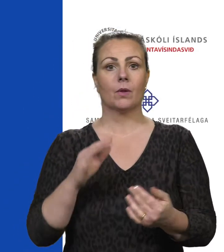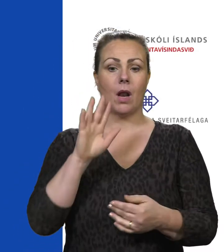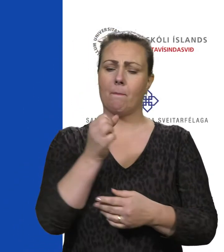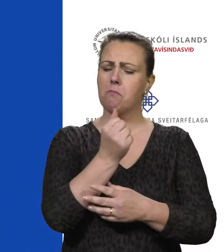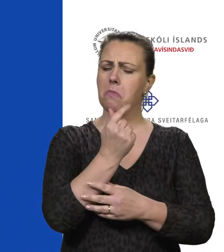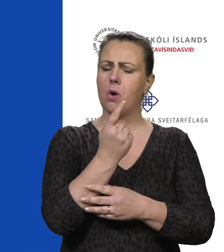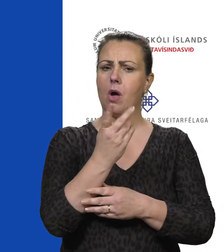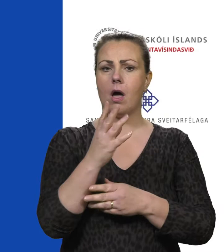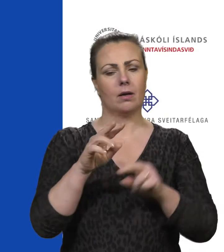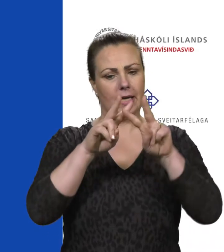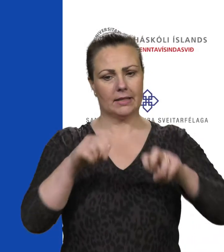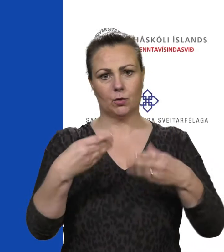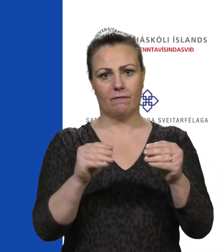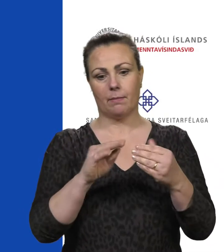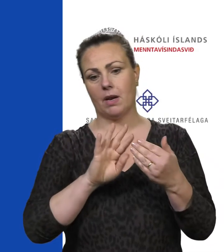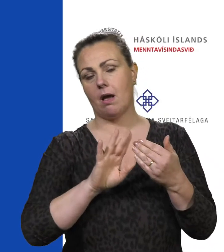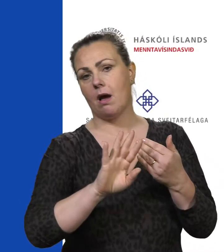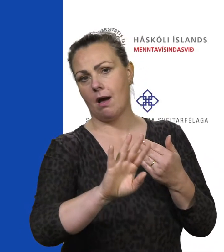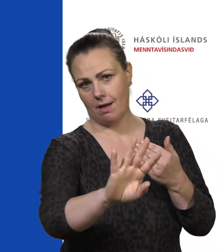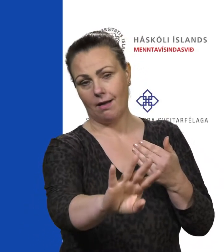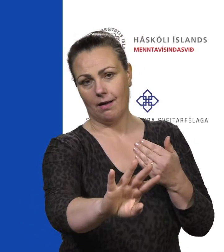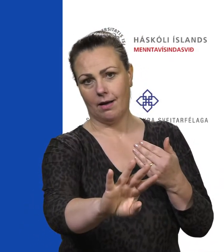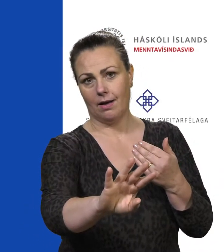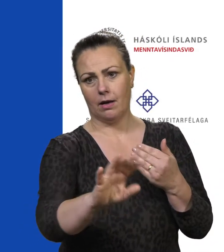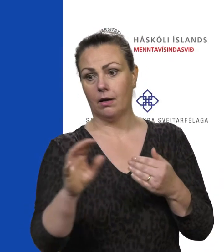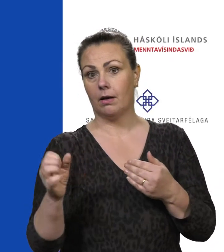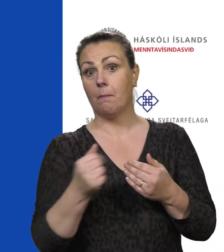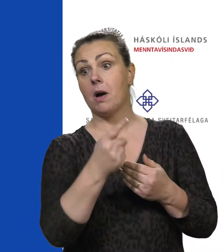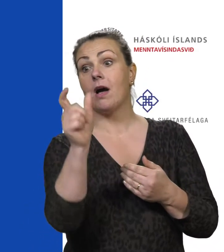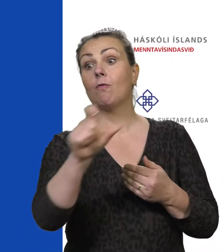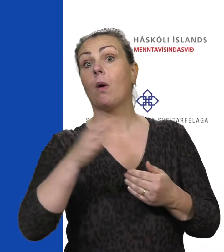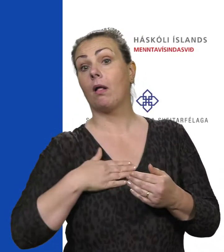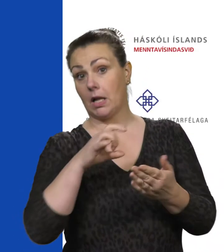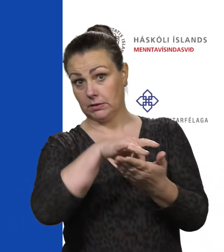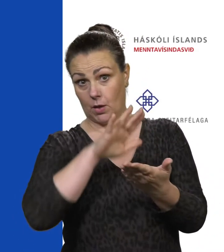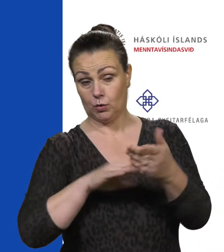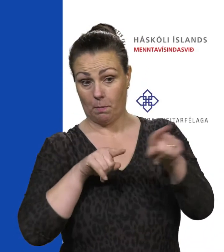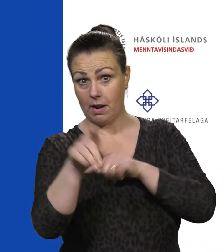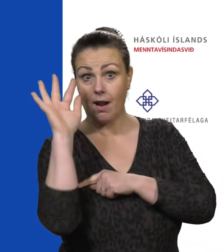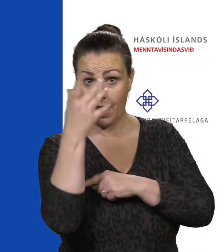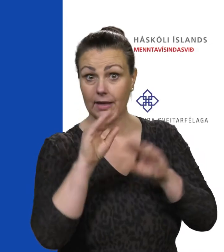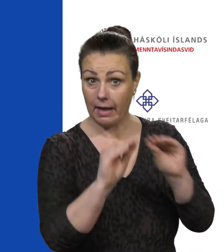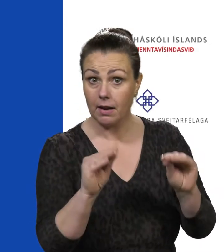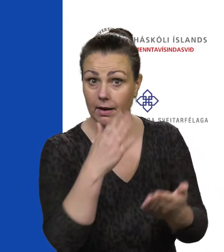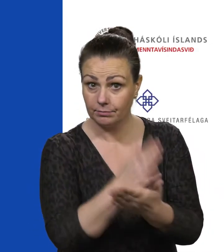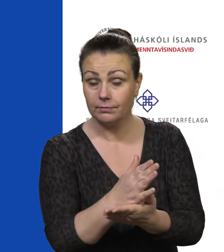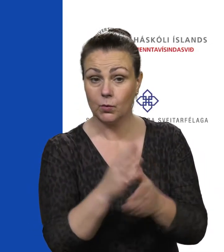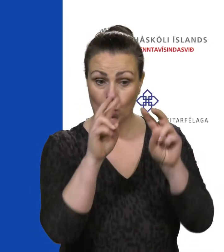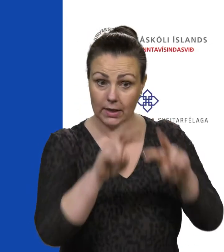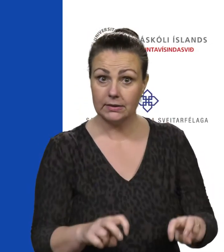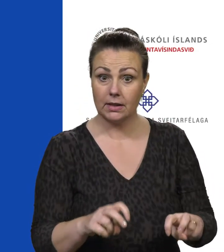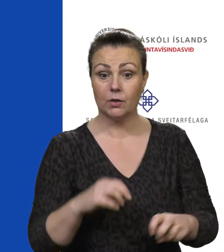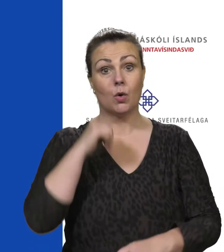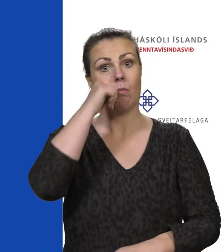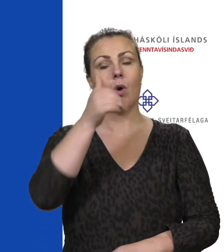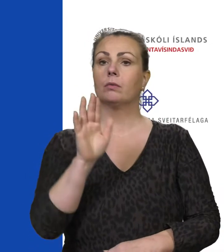rannsókaverkefni sem býða allra þessar fjölmörgu sem ætla að skrá sig í kennaranámið og hérna halda áfram að rannsaka þetta og svo bara morgun í